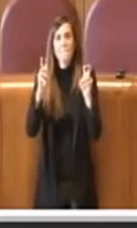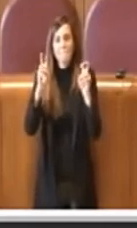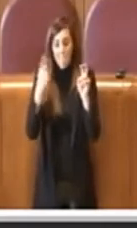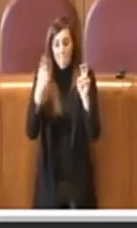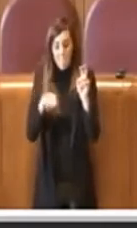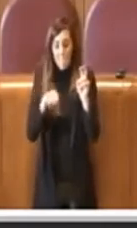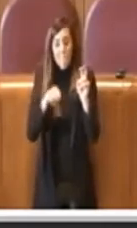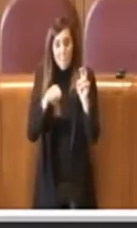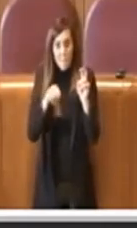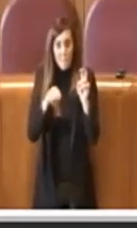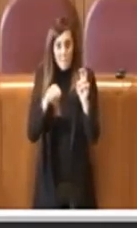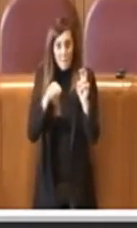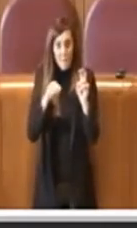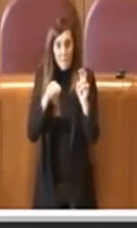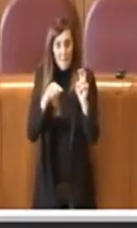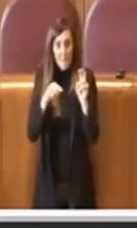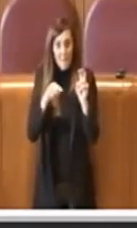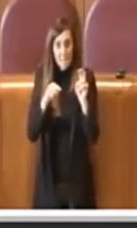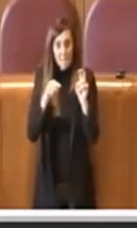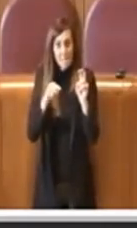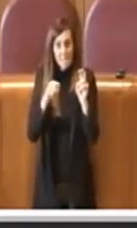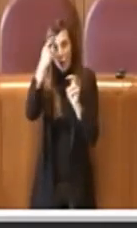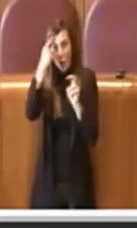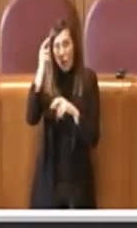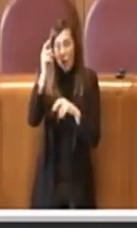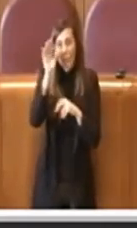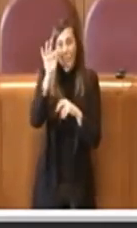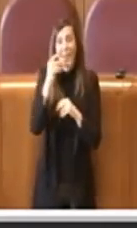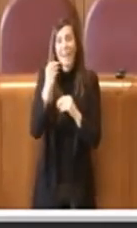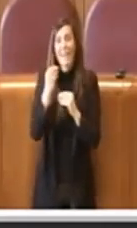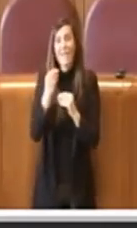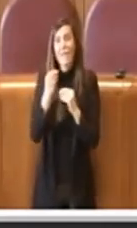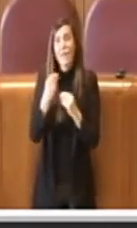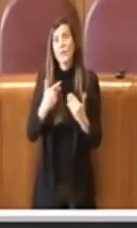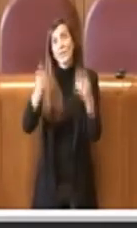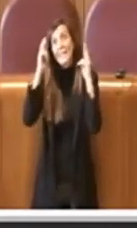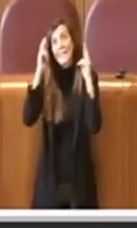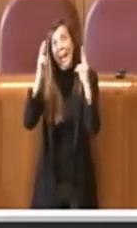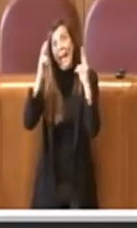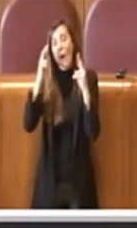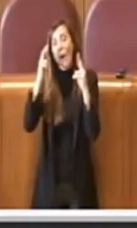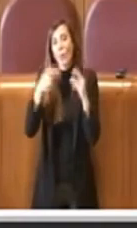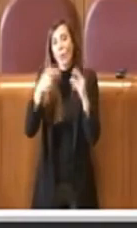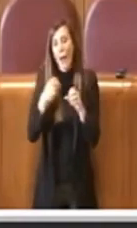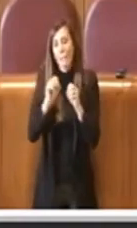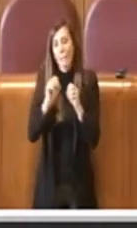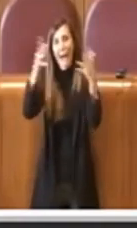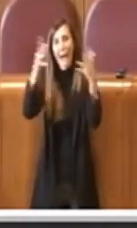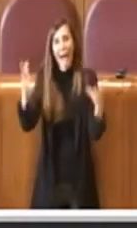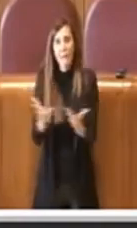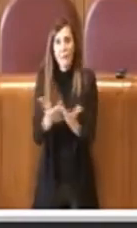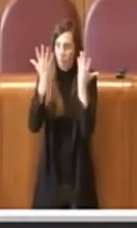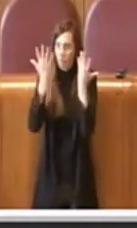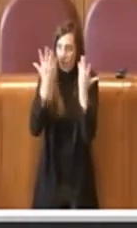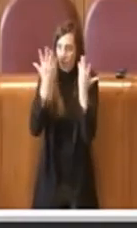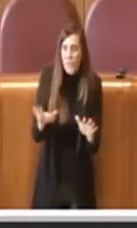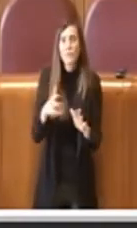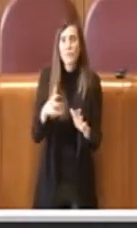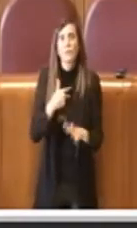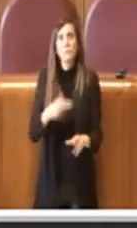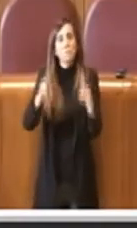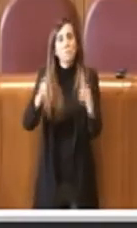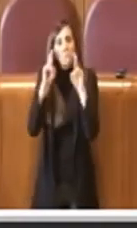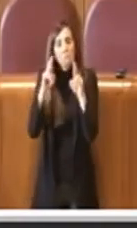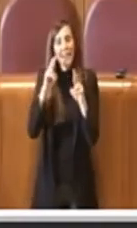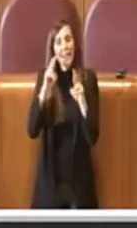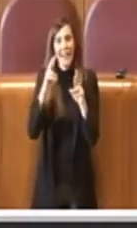appena finirà la pandemia e quindi i livelli di